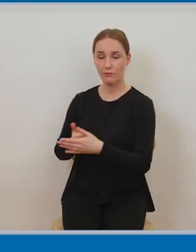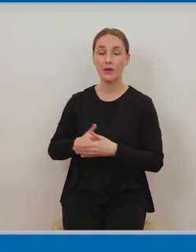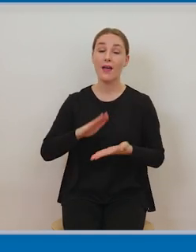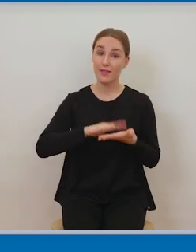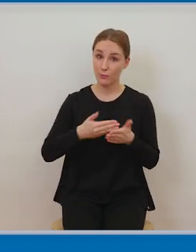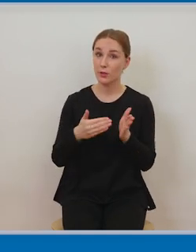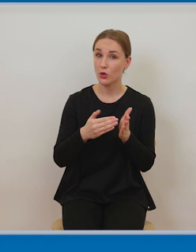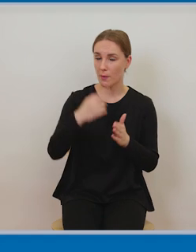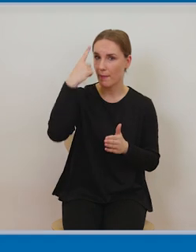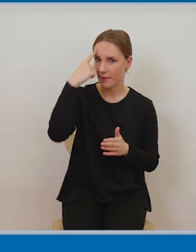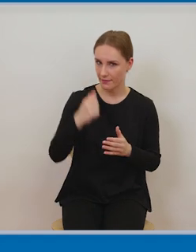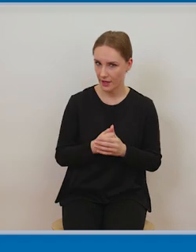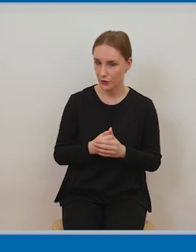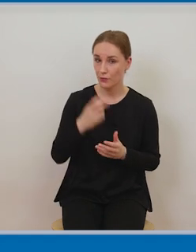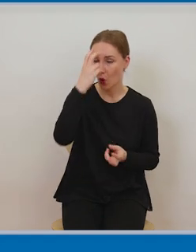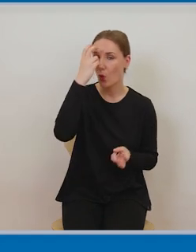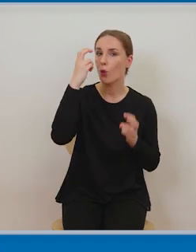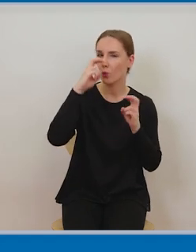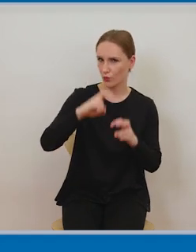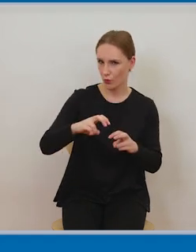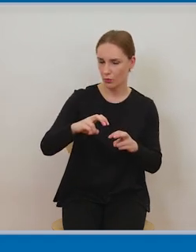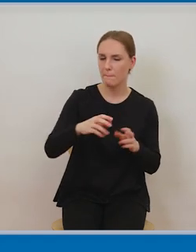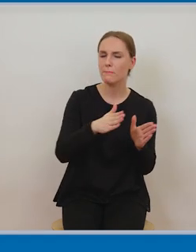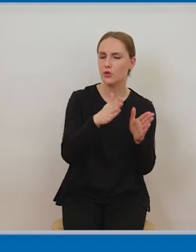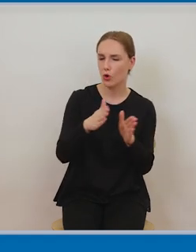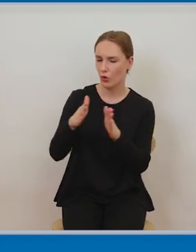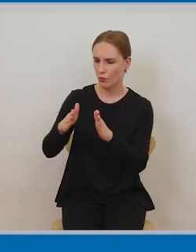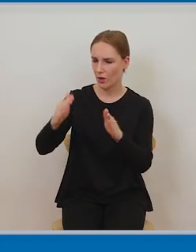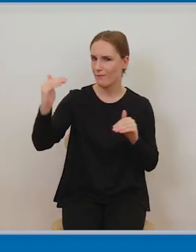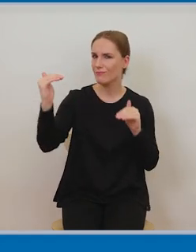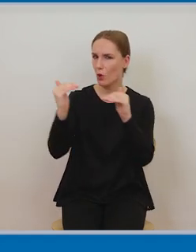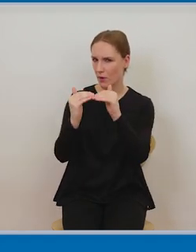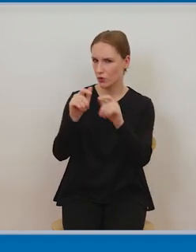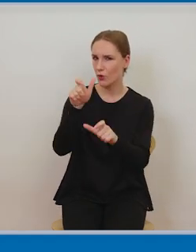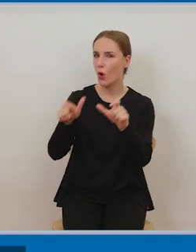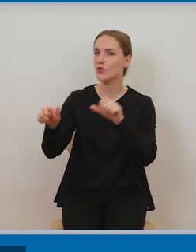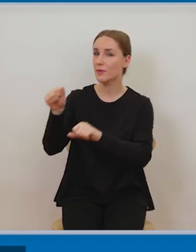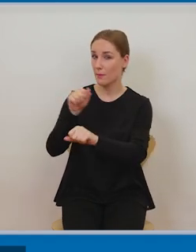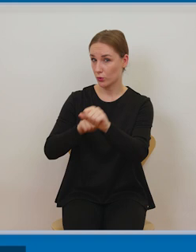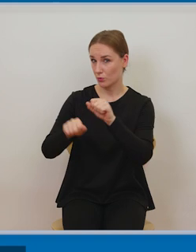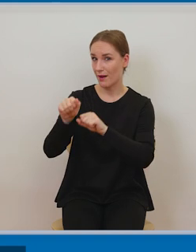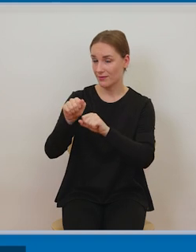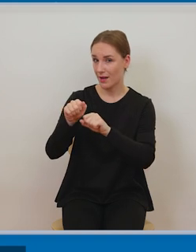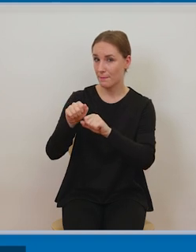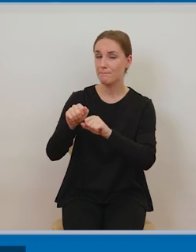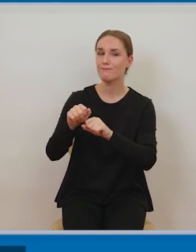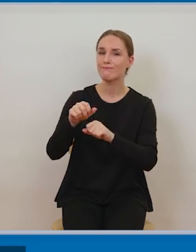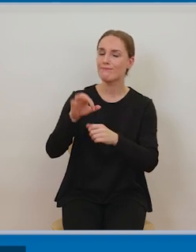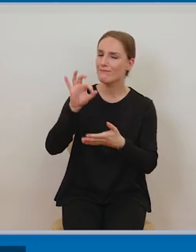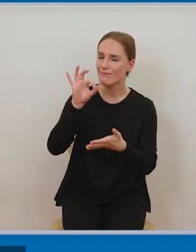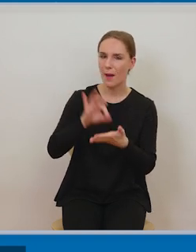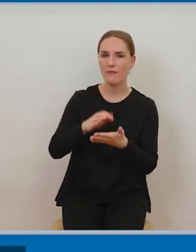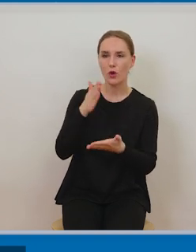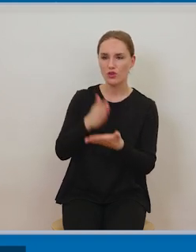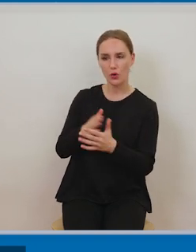także biorą udział. Teraz tak, przepis pozwala na to, żeby dostosowywać w